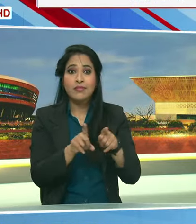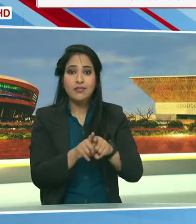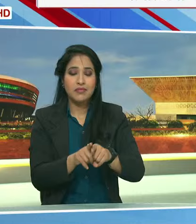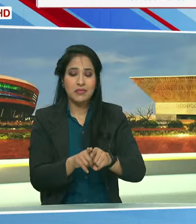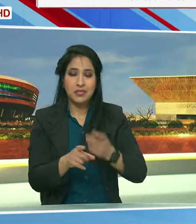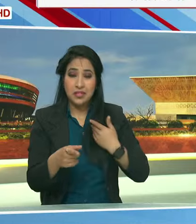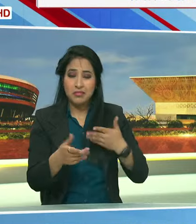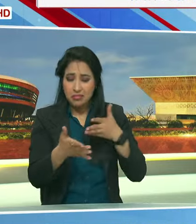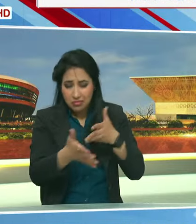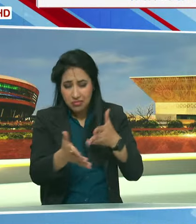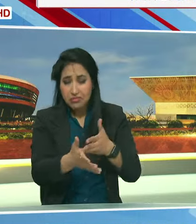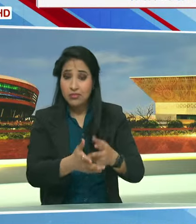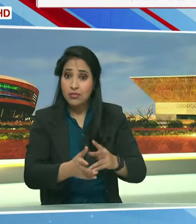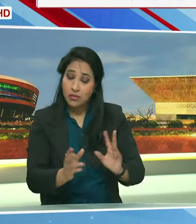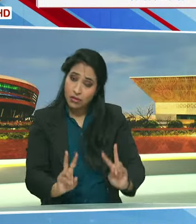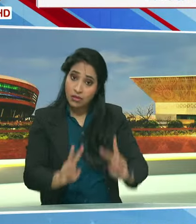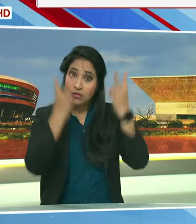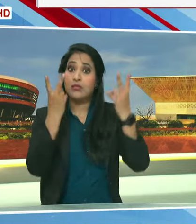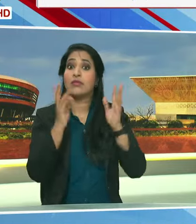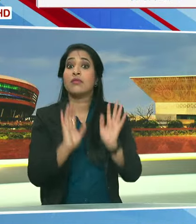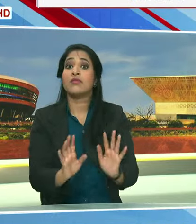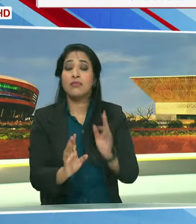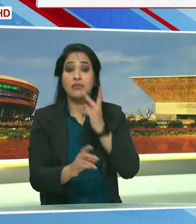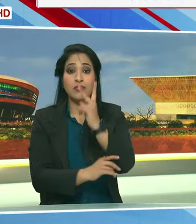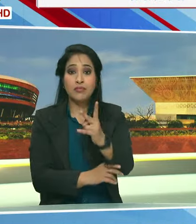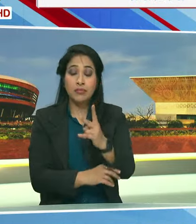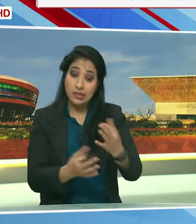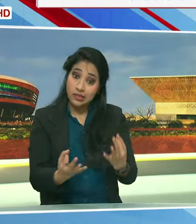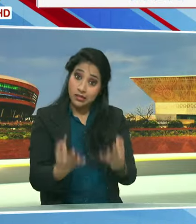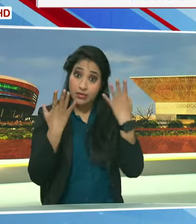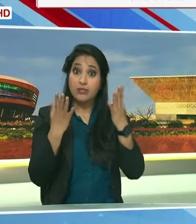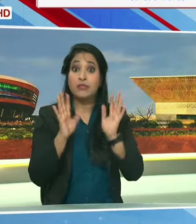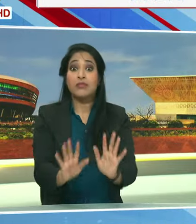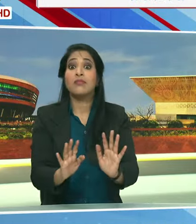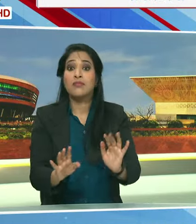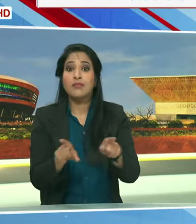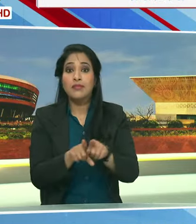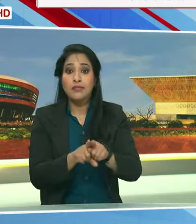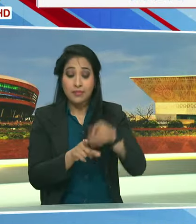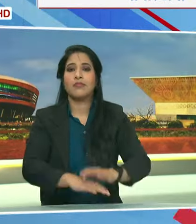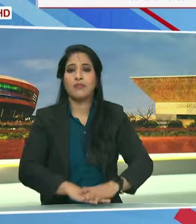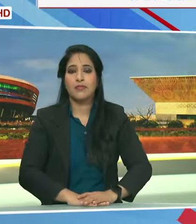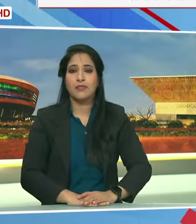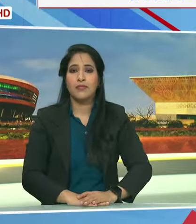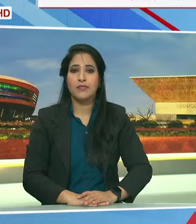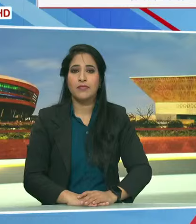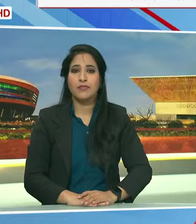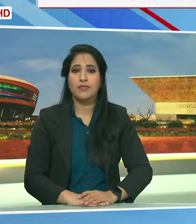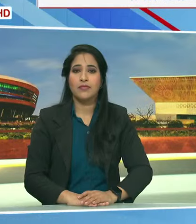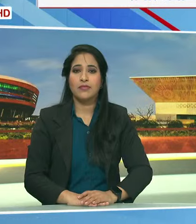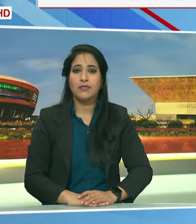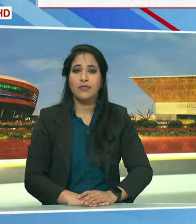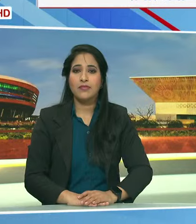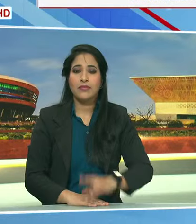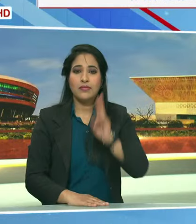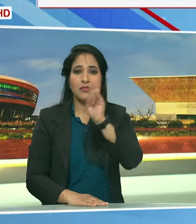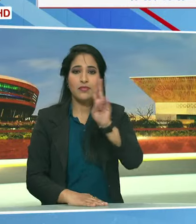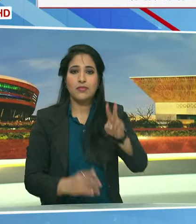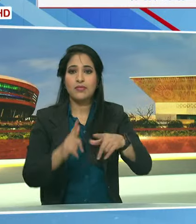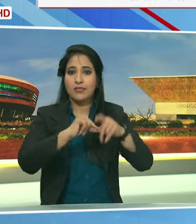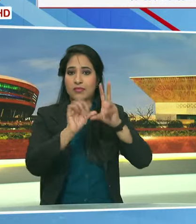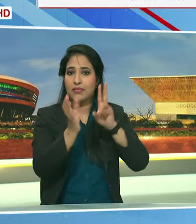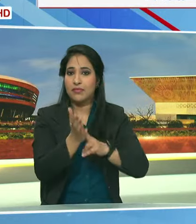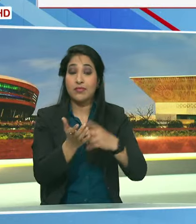संगर्श हुआ वो भी अद्वितिय था वो भी अनूठा था और इसलिए आज इतने प्रेश्टा 22